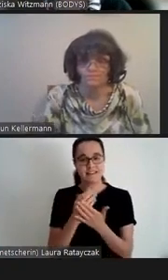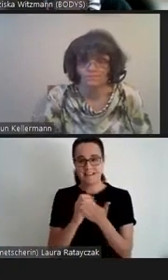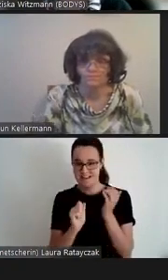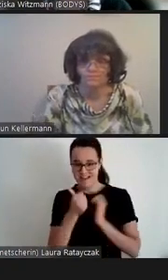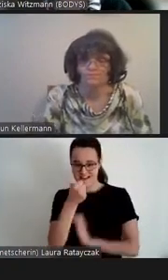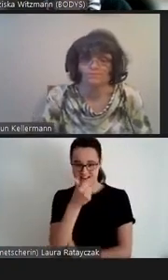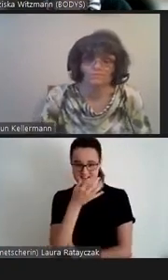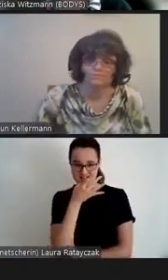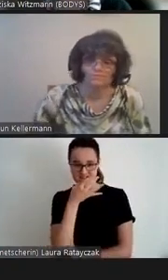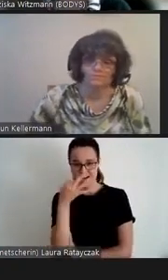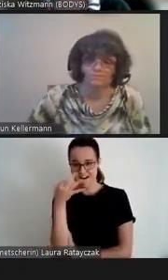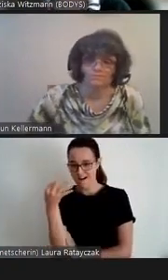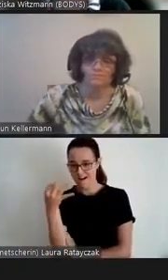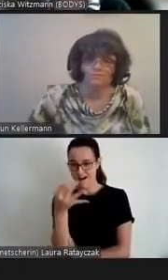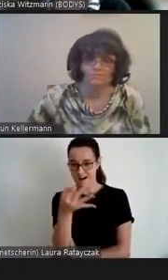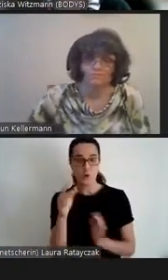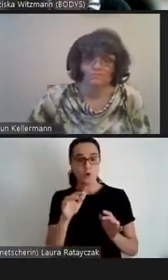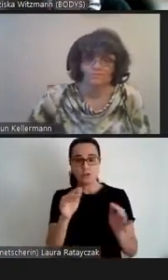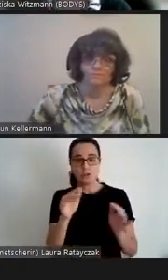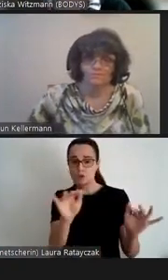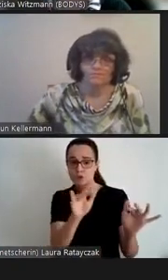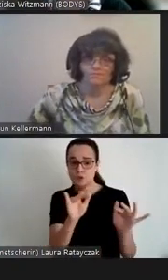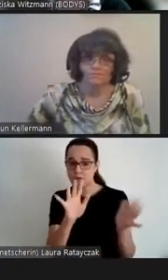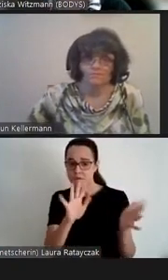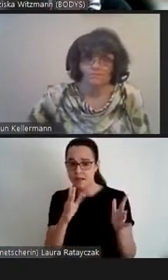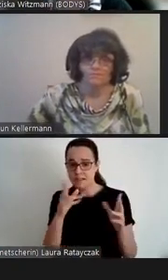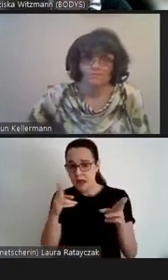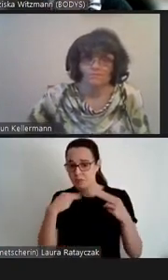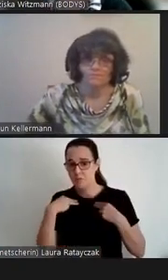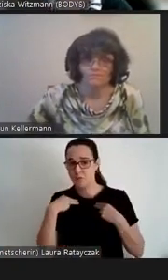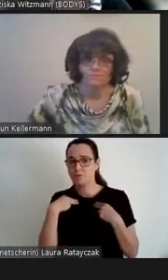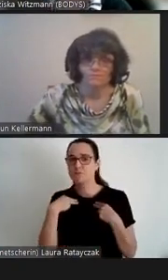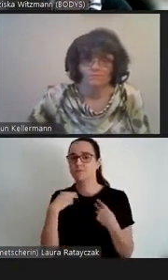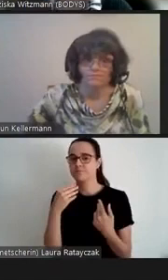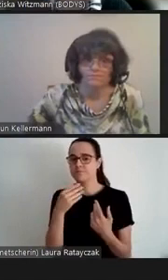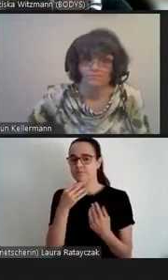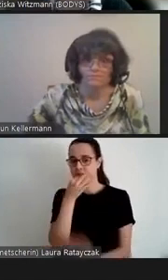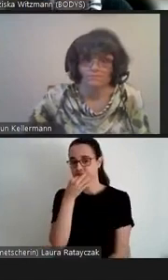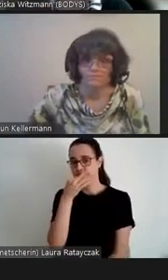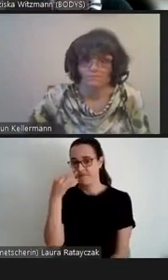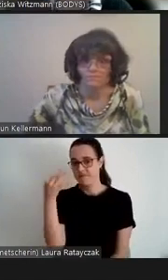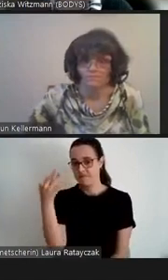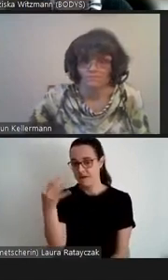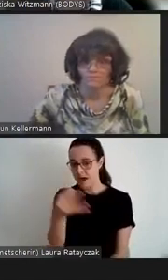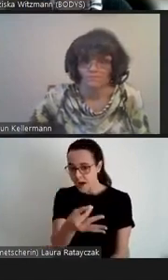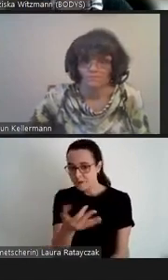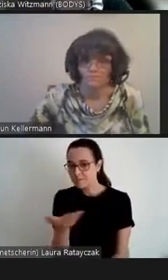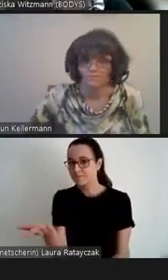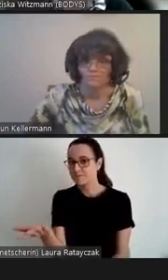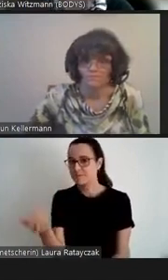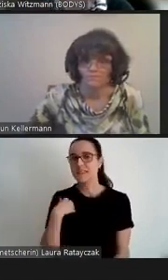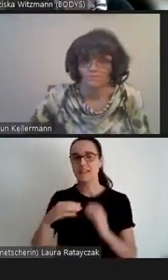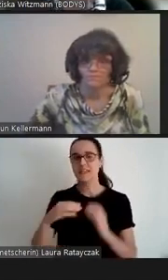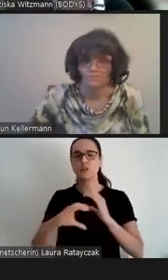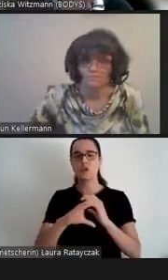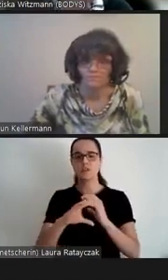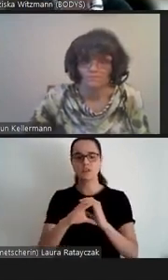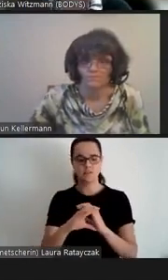an Sie alle. Die Frage stelle ich auch in dem Chat.